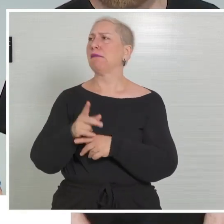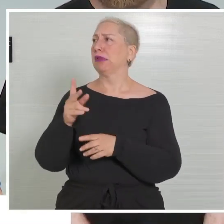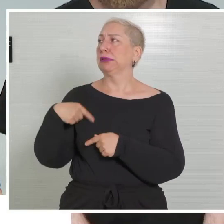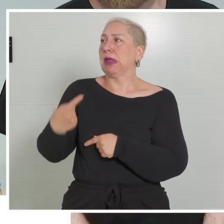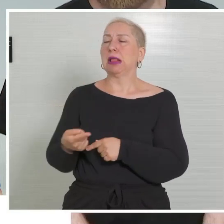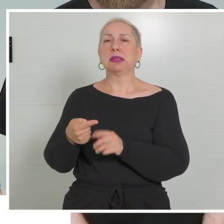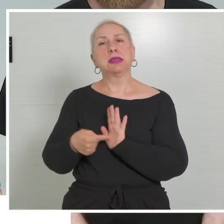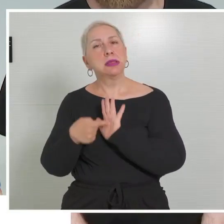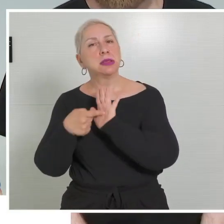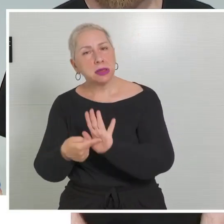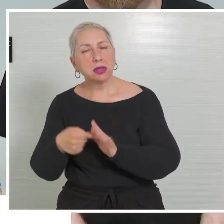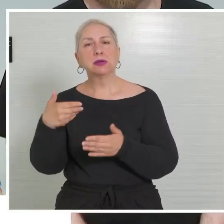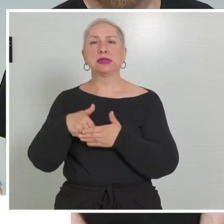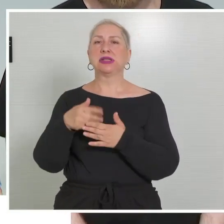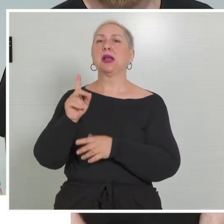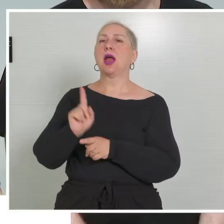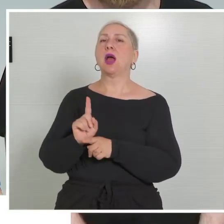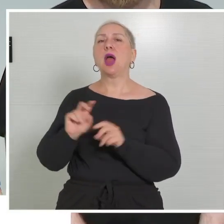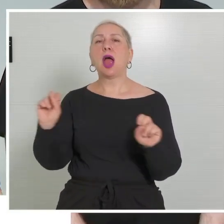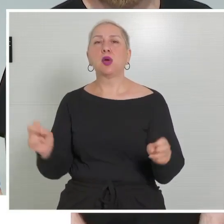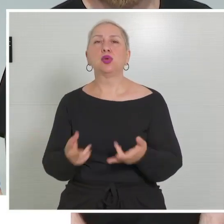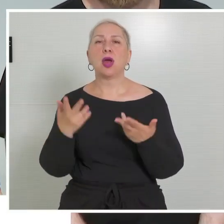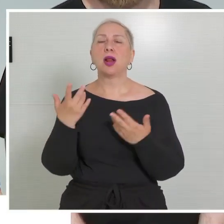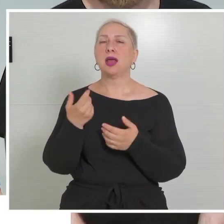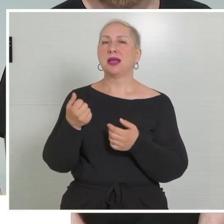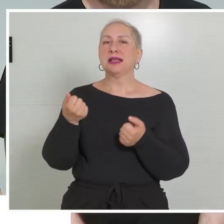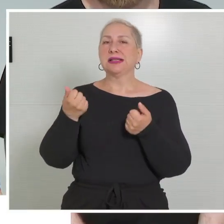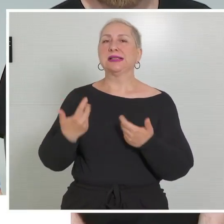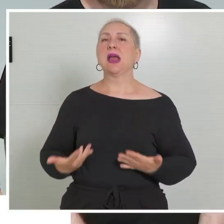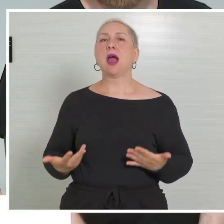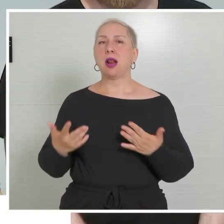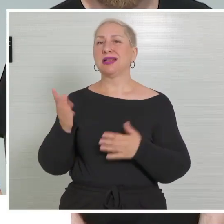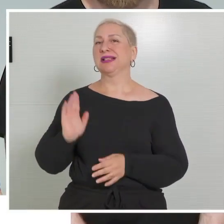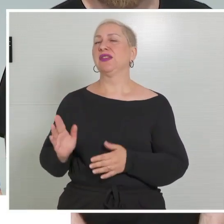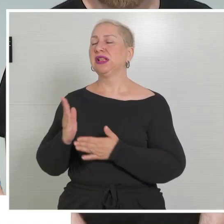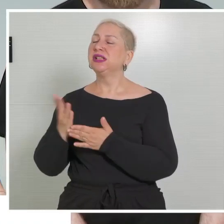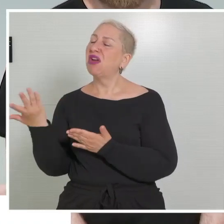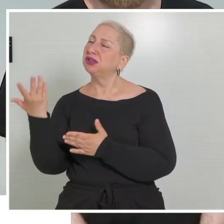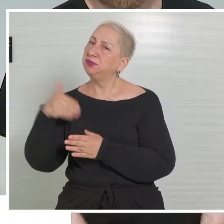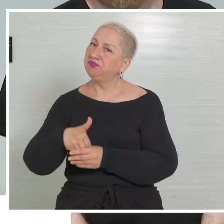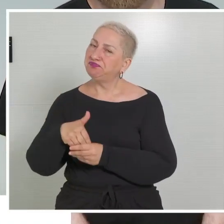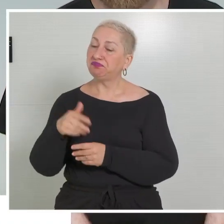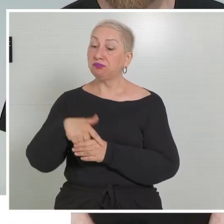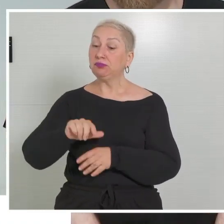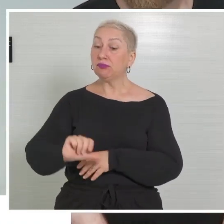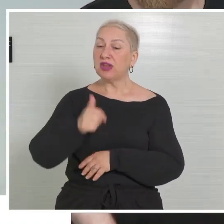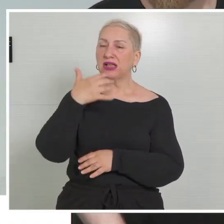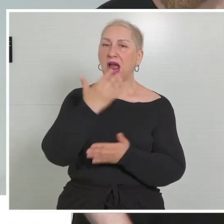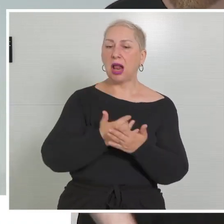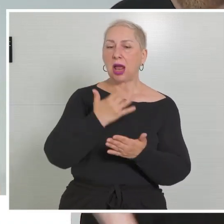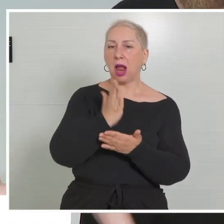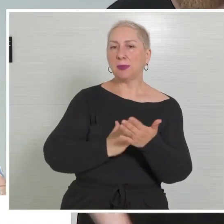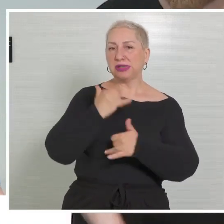Und zum anderen freut es mich, dass ich auch auf die aktuellen Zahlen im Zivildienst verweisen darf, was Sie im ersten Halbjahr 2023